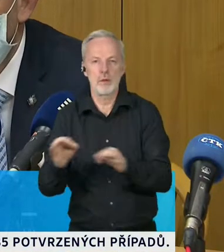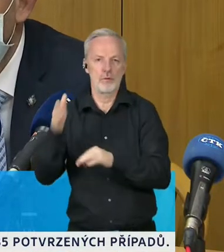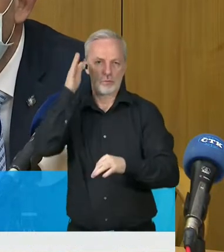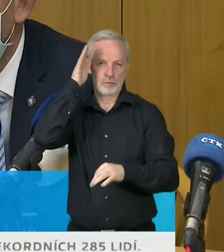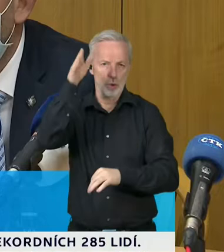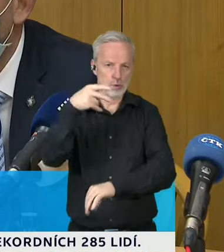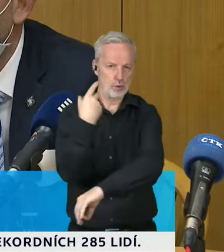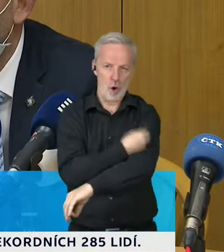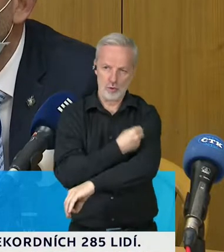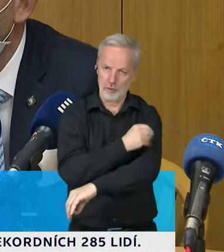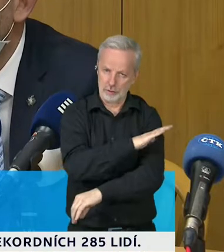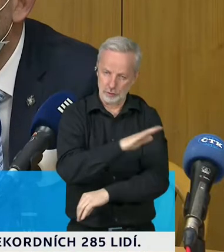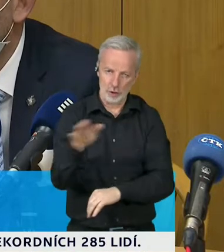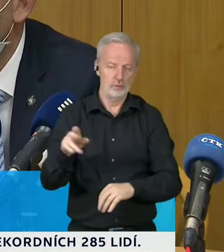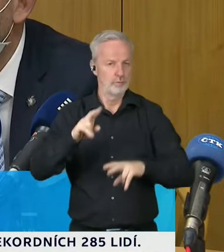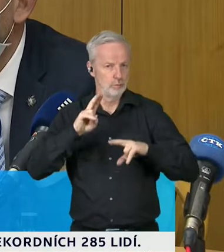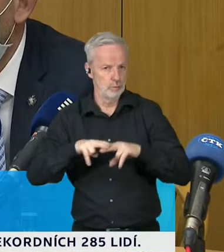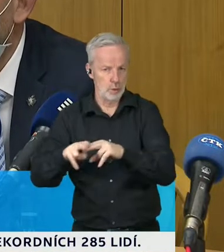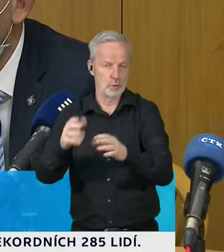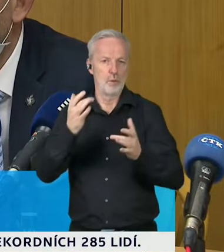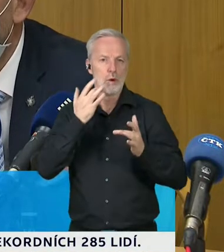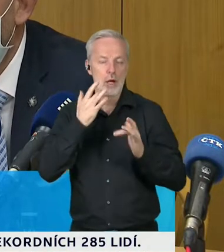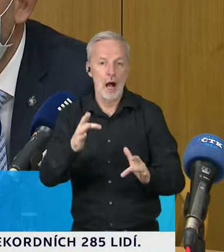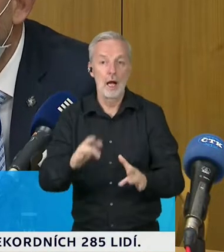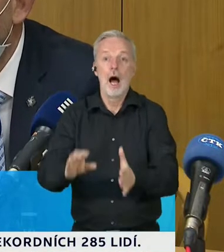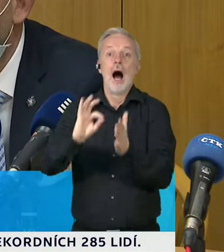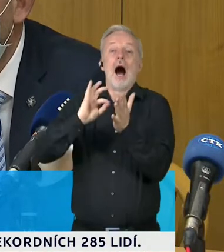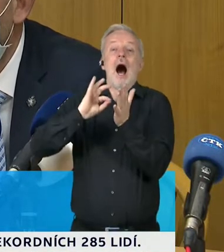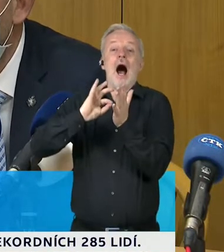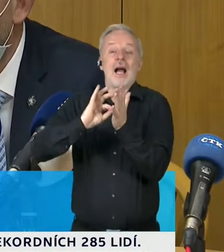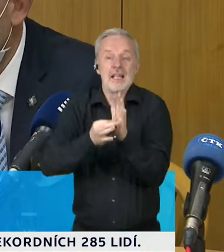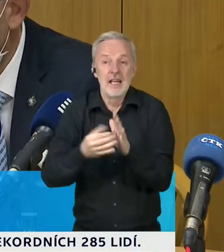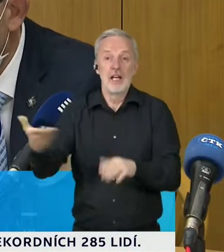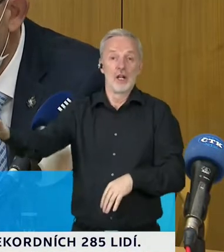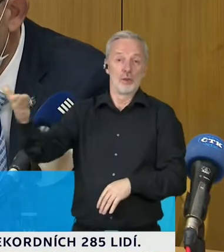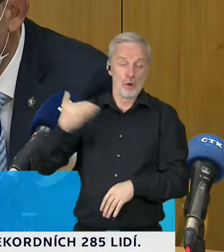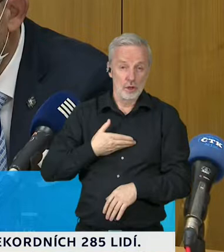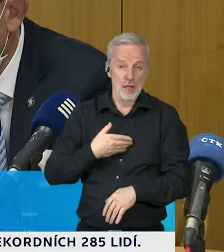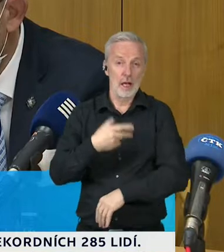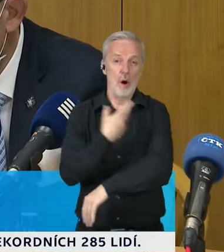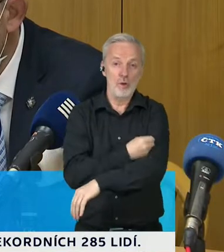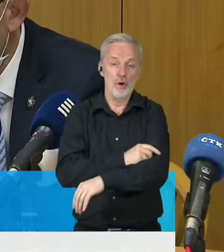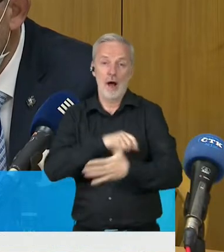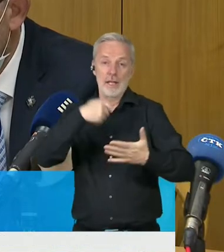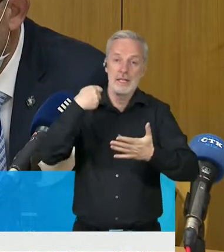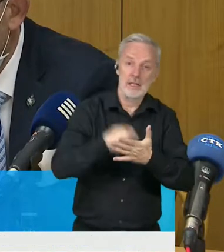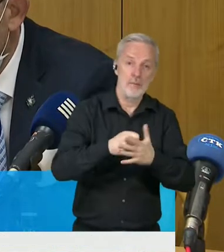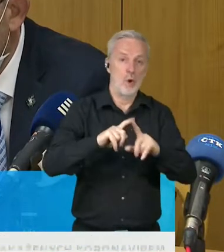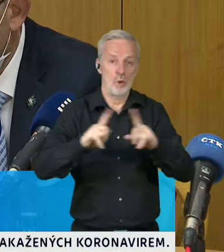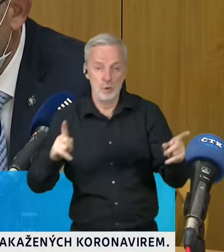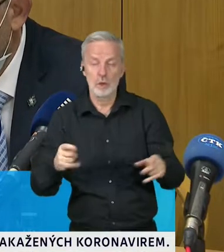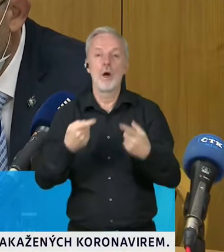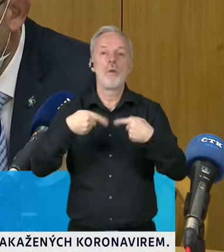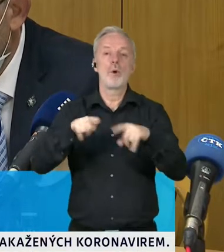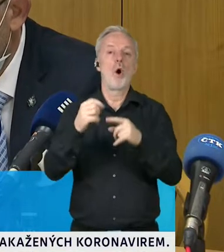jakým způsobem se bude postupovat a kdy se k nám, jaké vakcíny pro kolik lidí dostanou. A nakonec